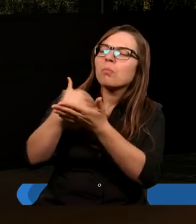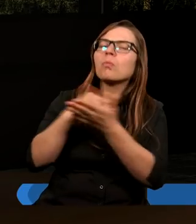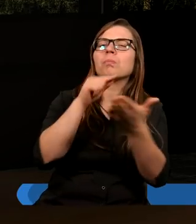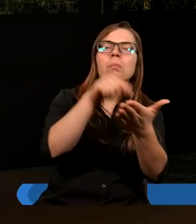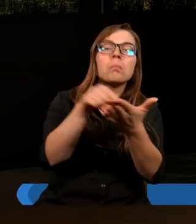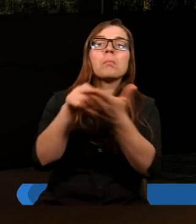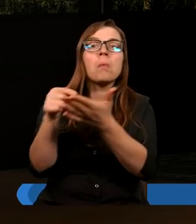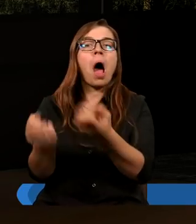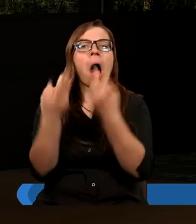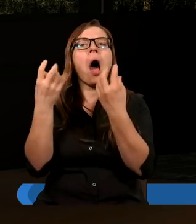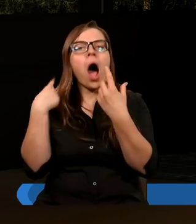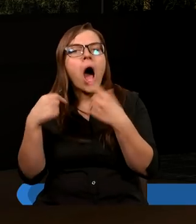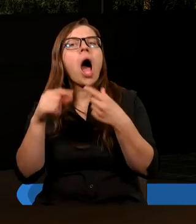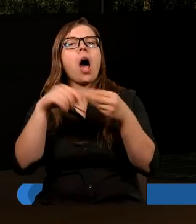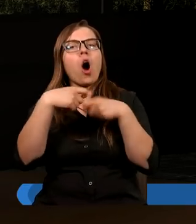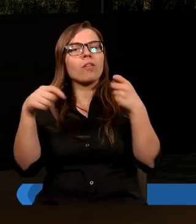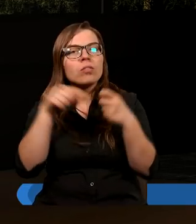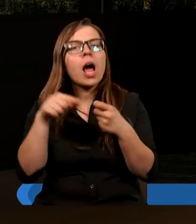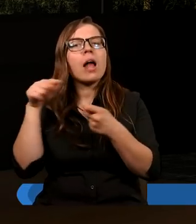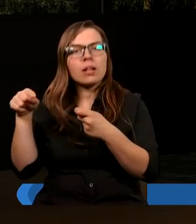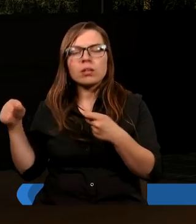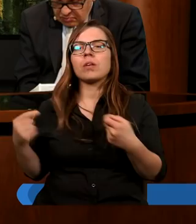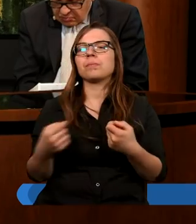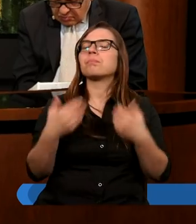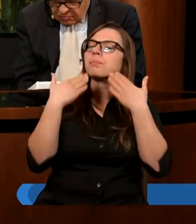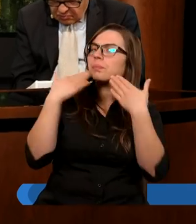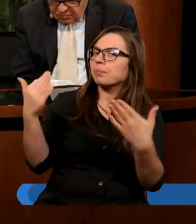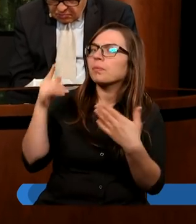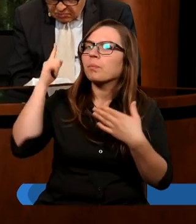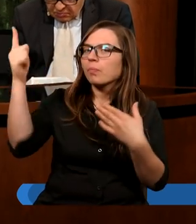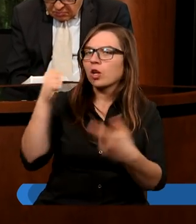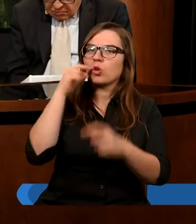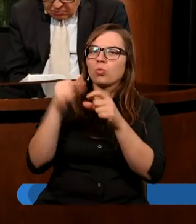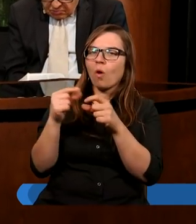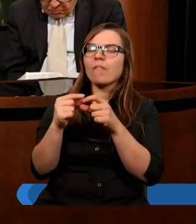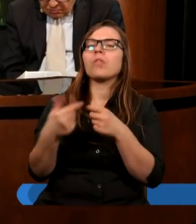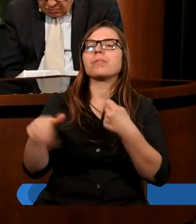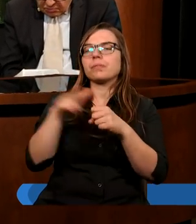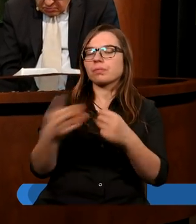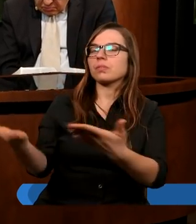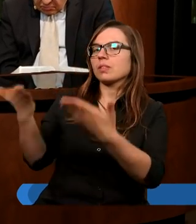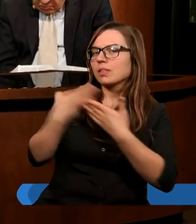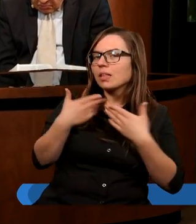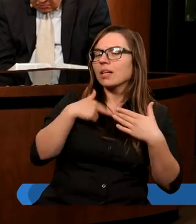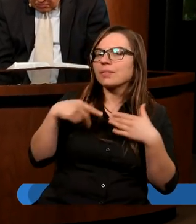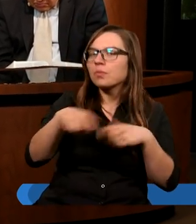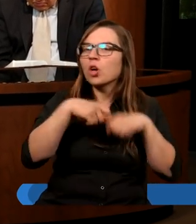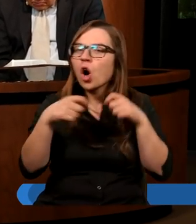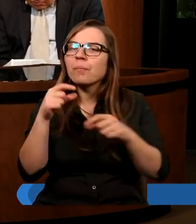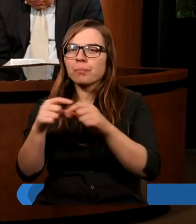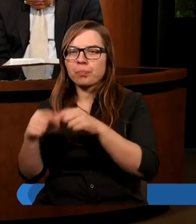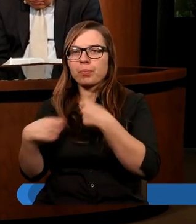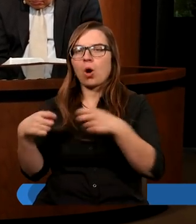jak je rozwiązywać. Dziękujemy za Twoje słowo, które nam rozjaśnia ten problem.